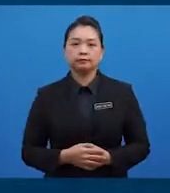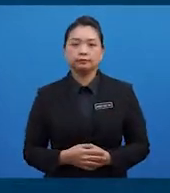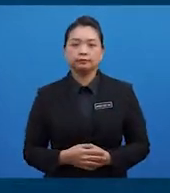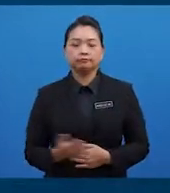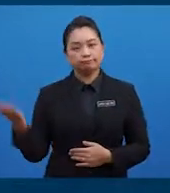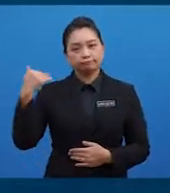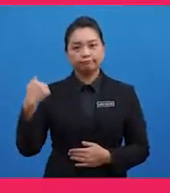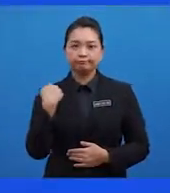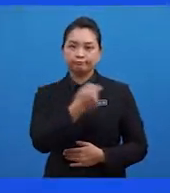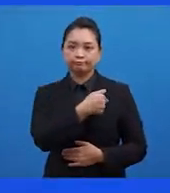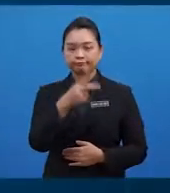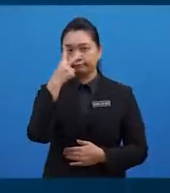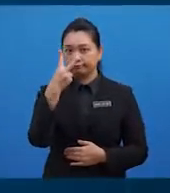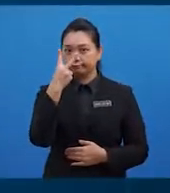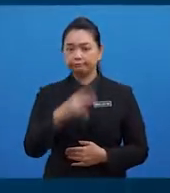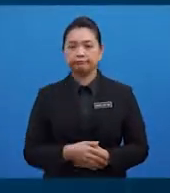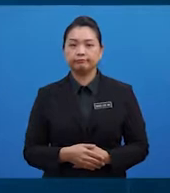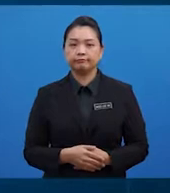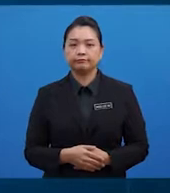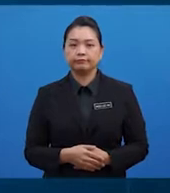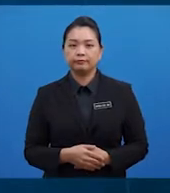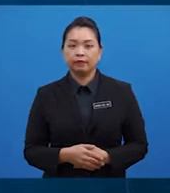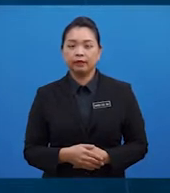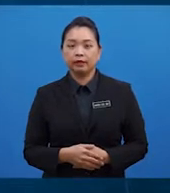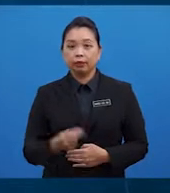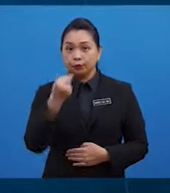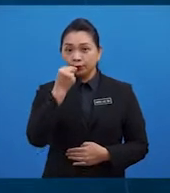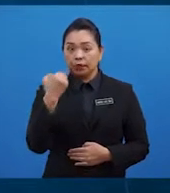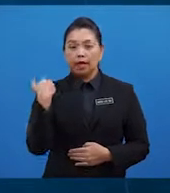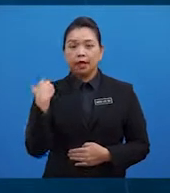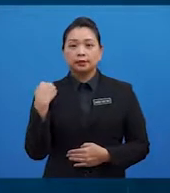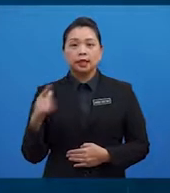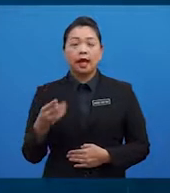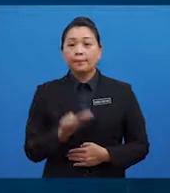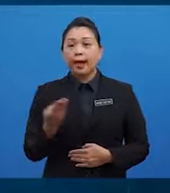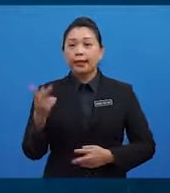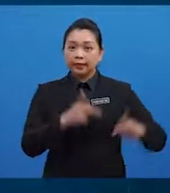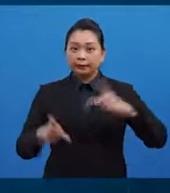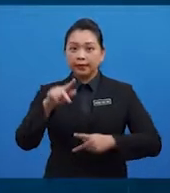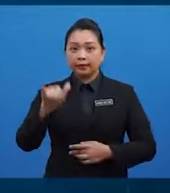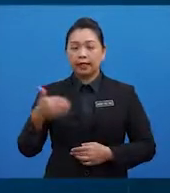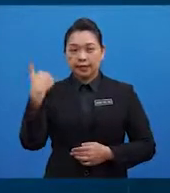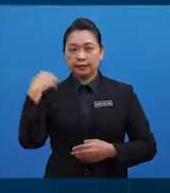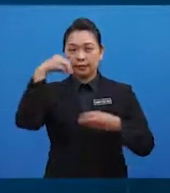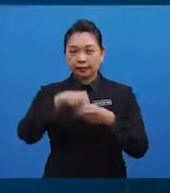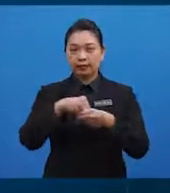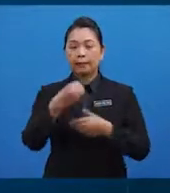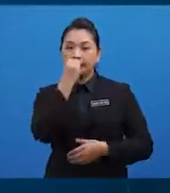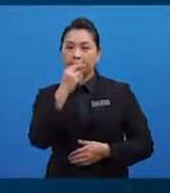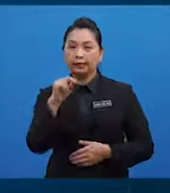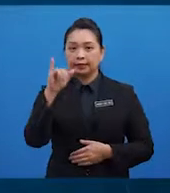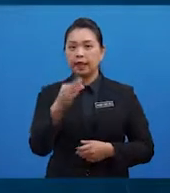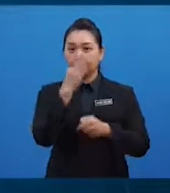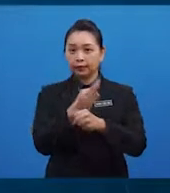Jom kita terokai. Nutrien adalah bahan kimia yang terdapat dalam makanan yang